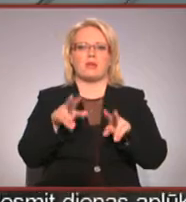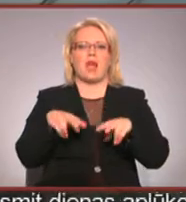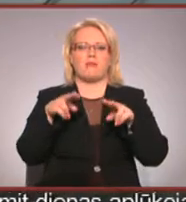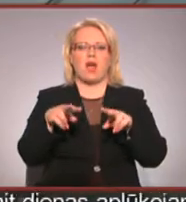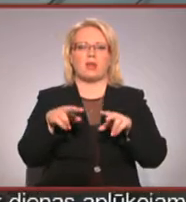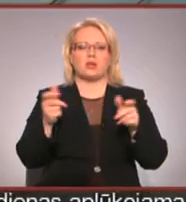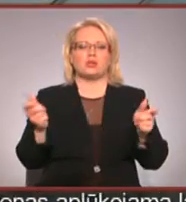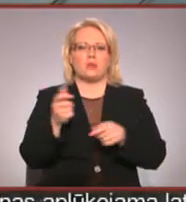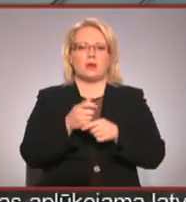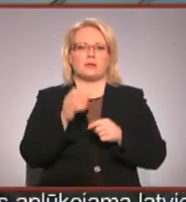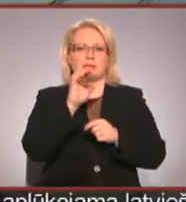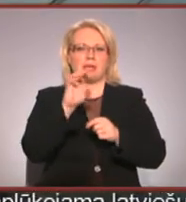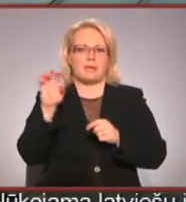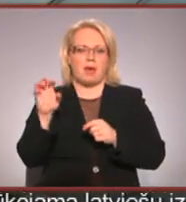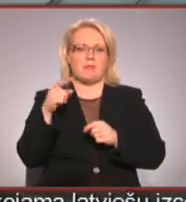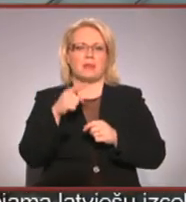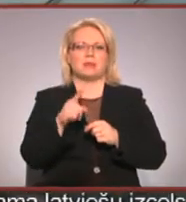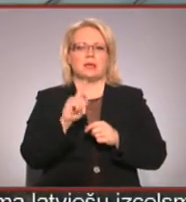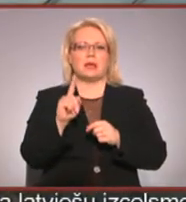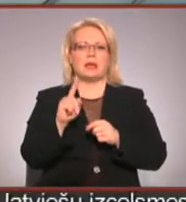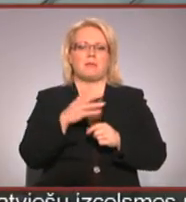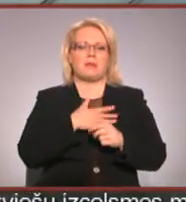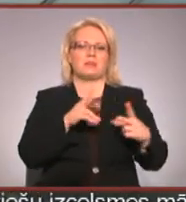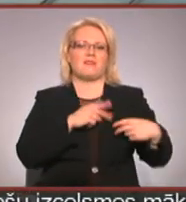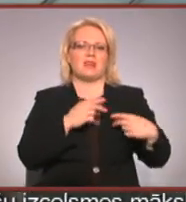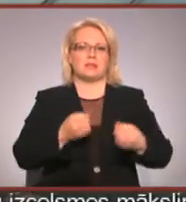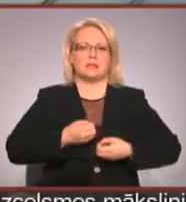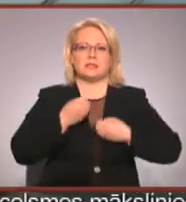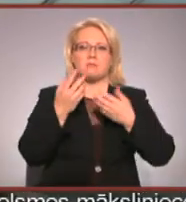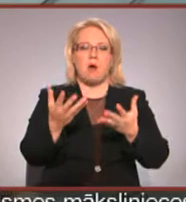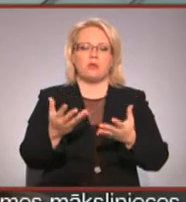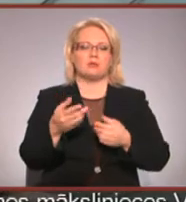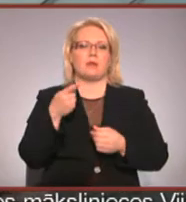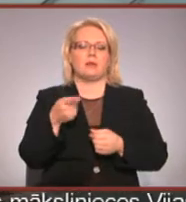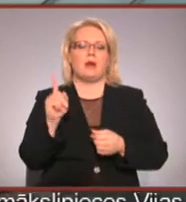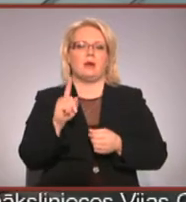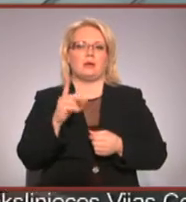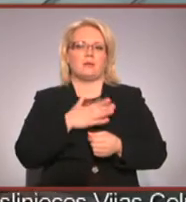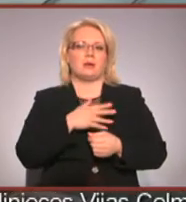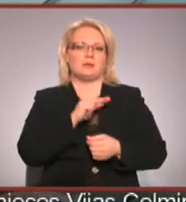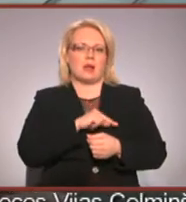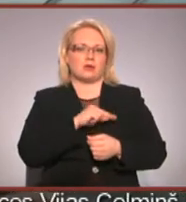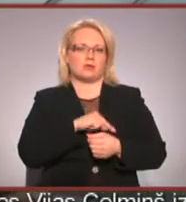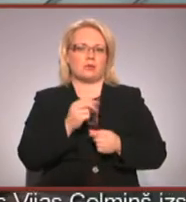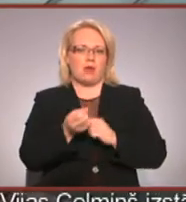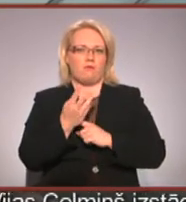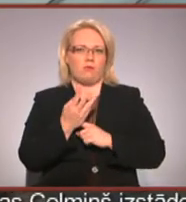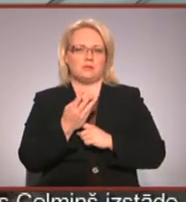zīmēm. Deja priekš manas tā ir dvēseles izpausne. Tas ir mans resurs savots.